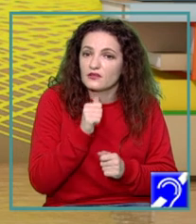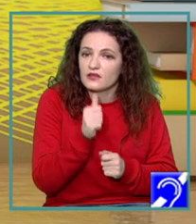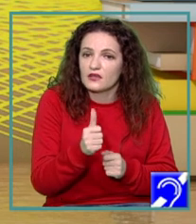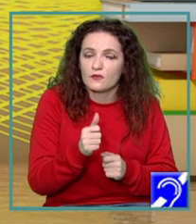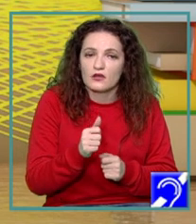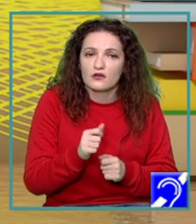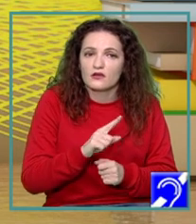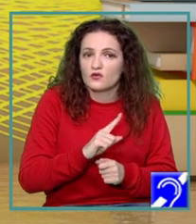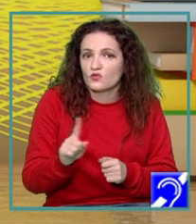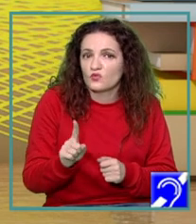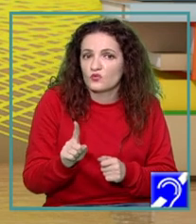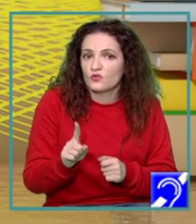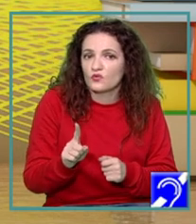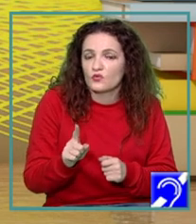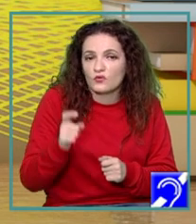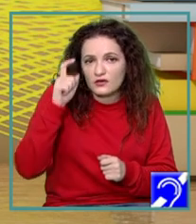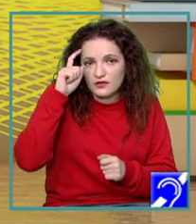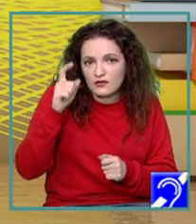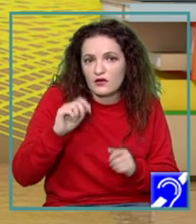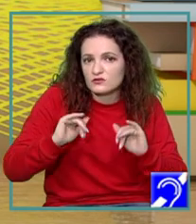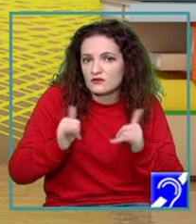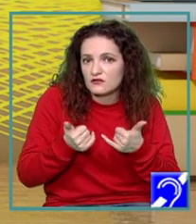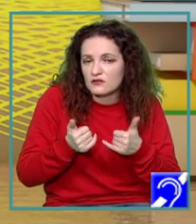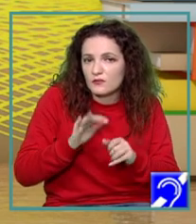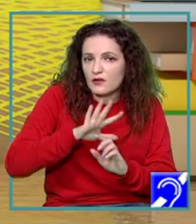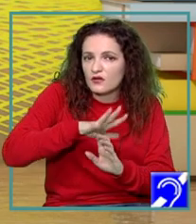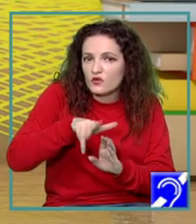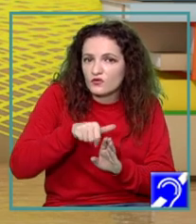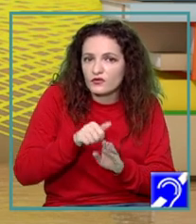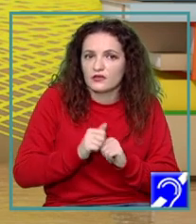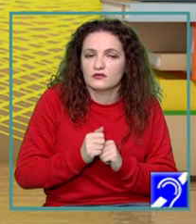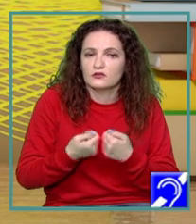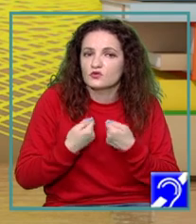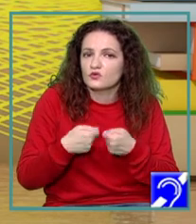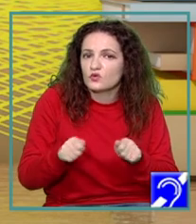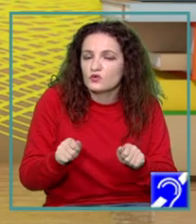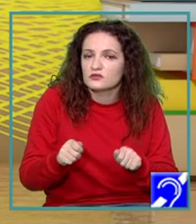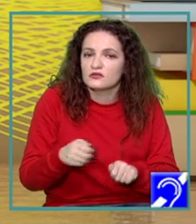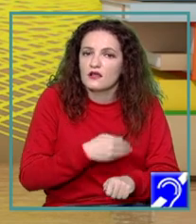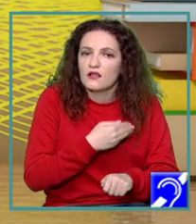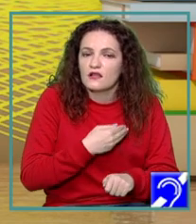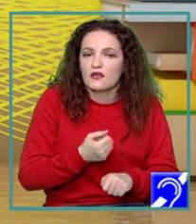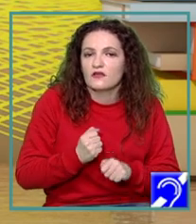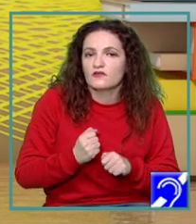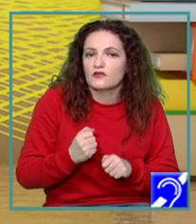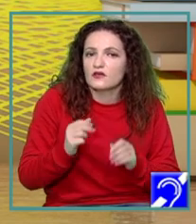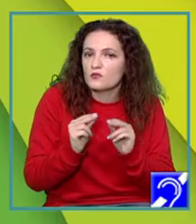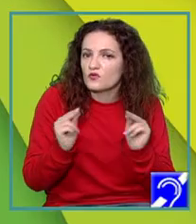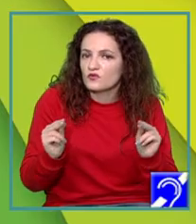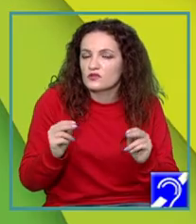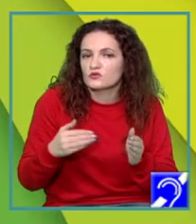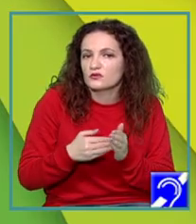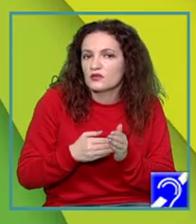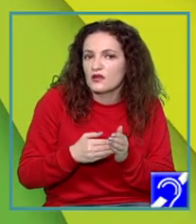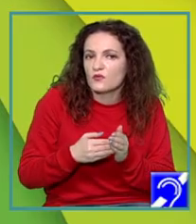noi pandemia de COVID-19 și cu toții profesori și elevi să fim nevoiți să ne acomodăm, să purtăm masca în sala de clasă.